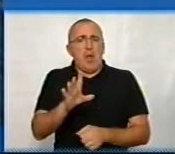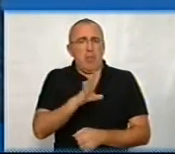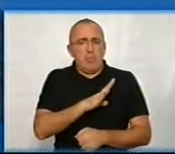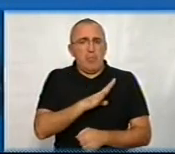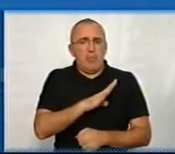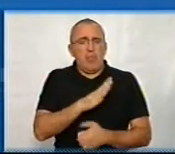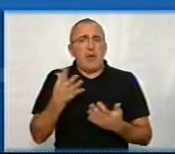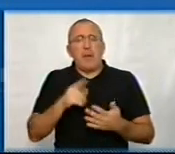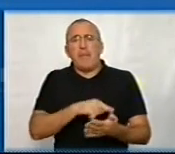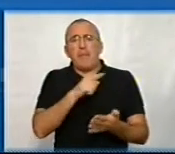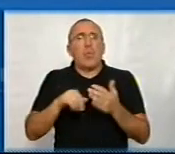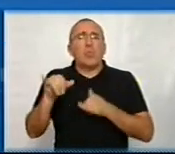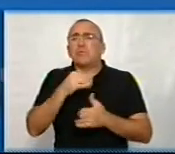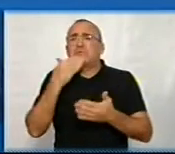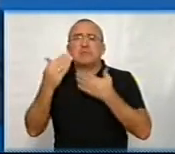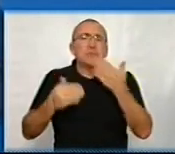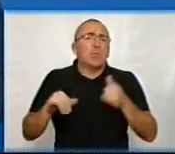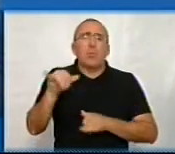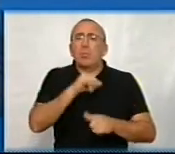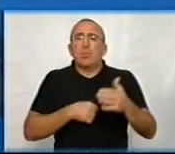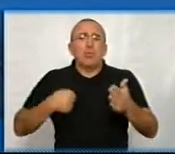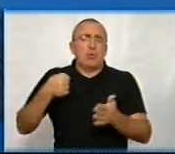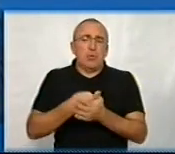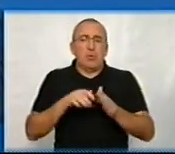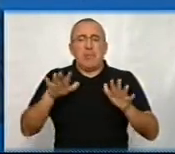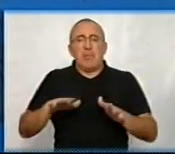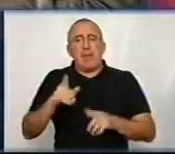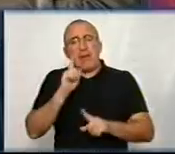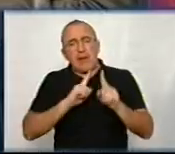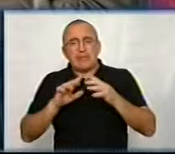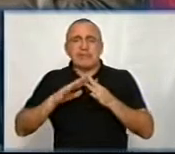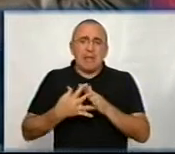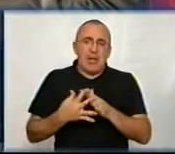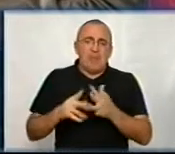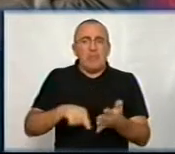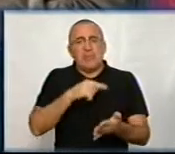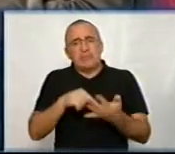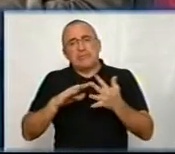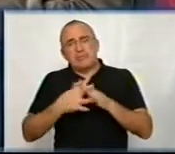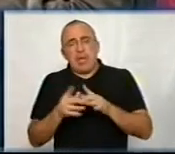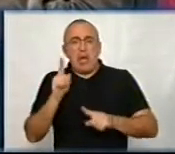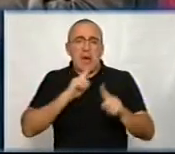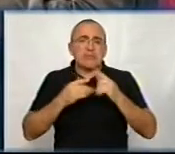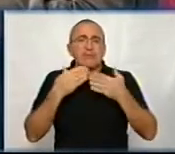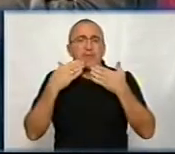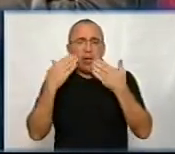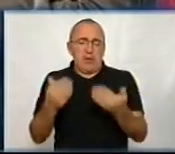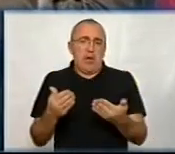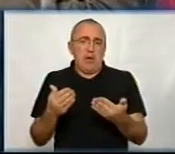з яких питань куди звертатися? Куди до місцевої ради, селищної, міської, сільської ради звертатися?